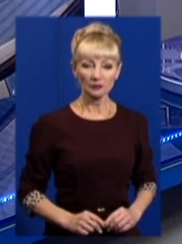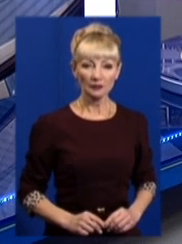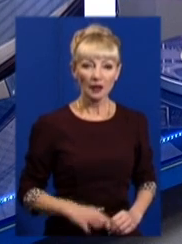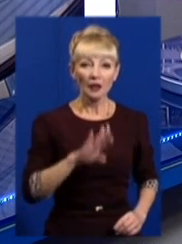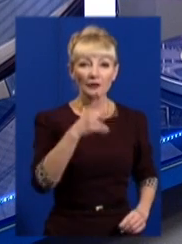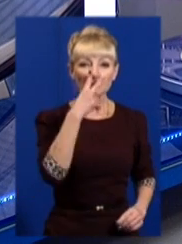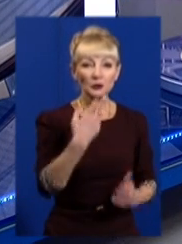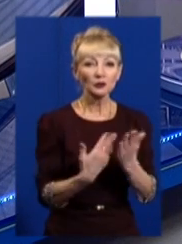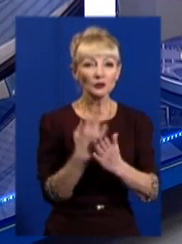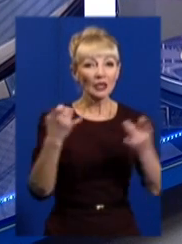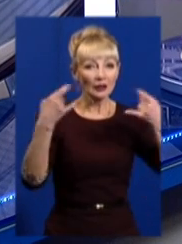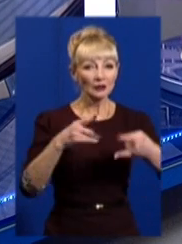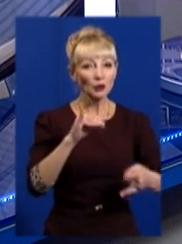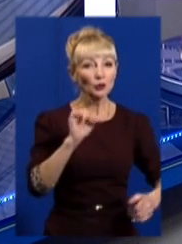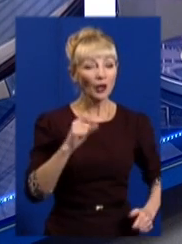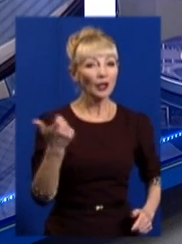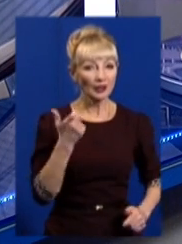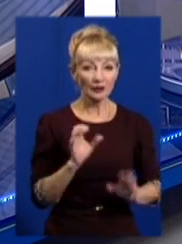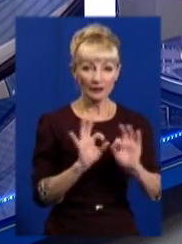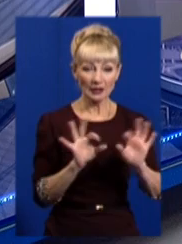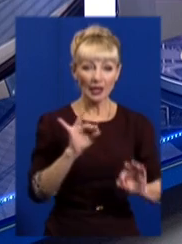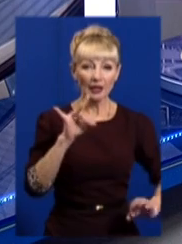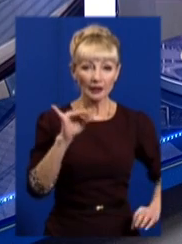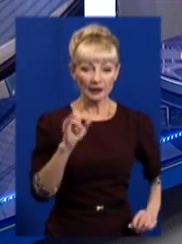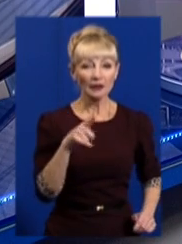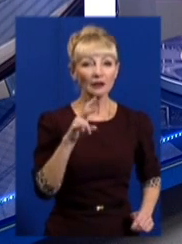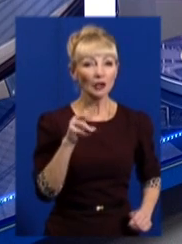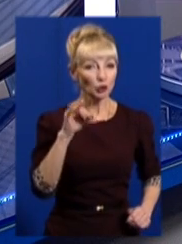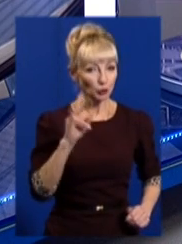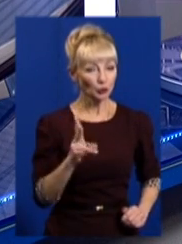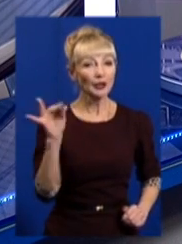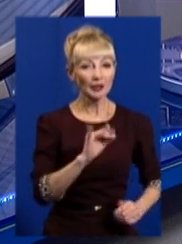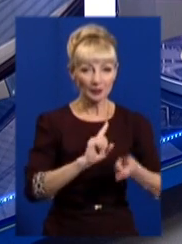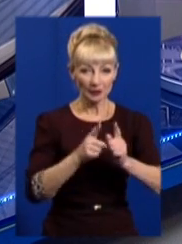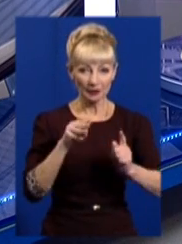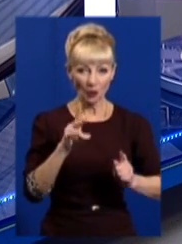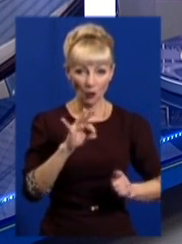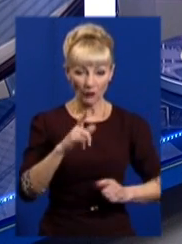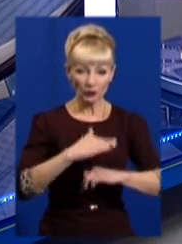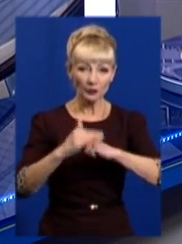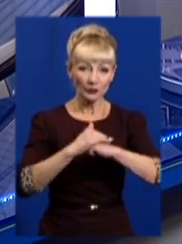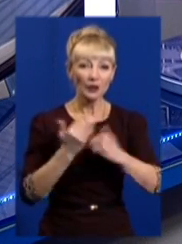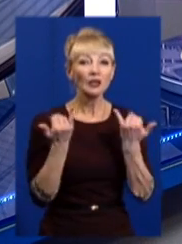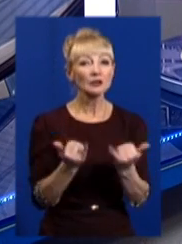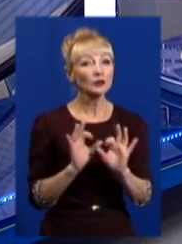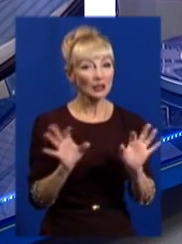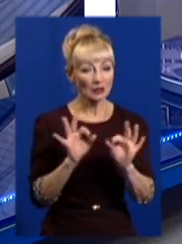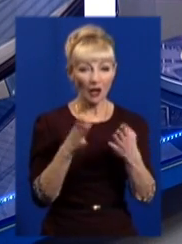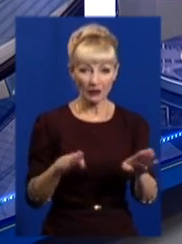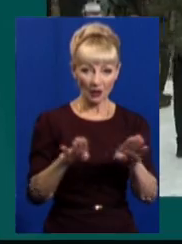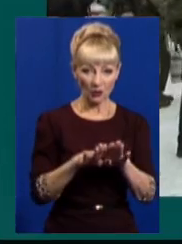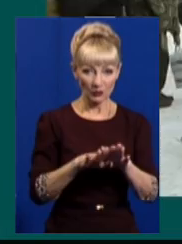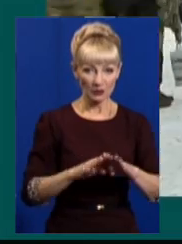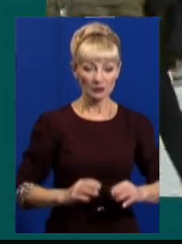Ви дивитесь новини на каналі ЮА Харків у студії Ірина Гнатюк та сурдоперекладачка Тетяна Коваль. Добрий вечір. Сьогодні розкажемо про таке.